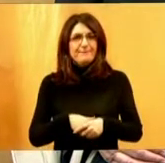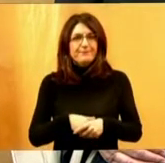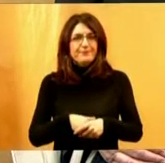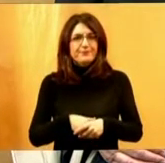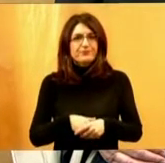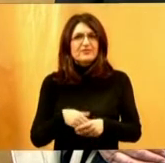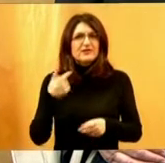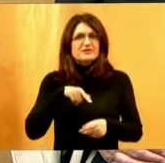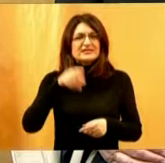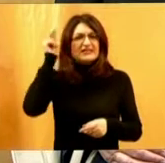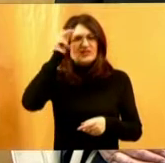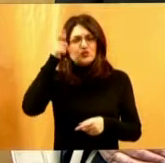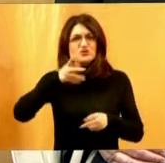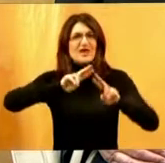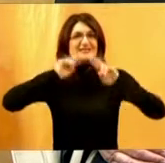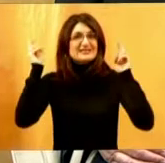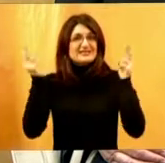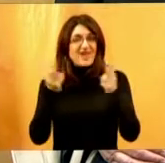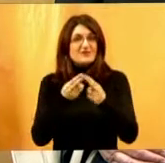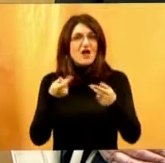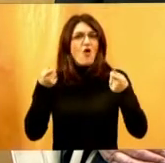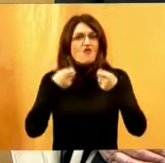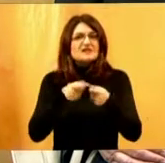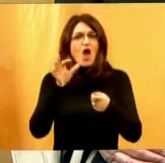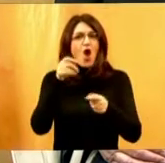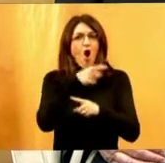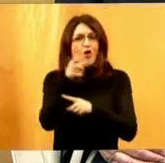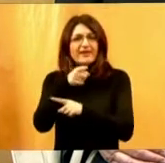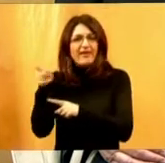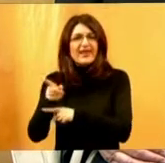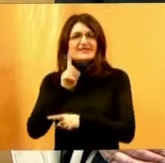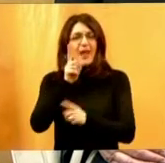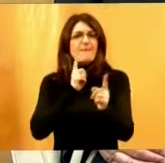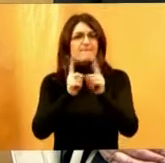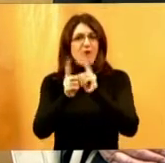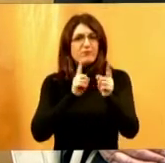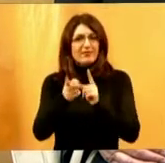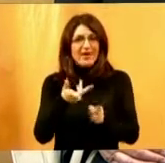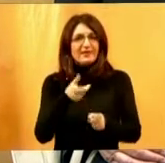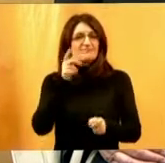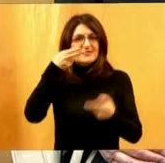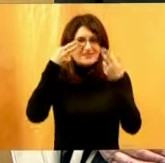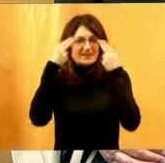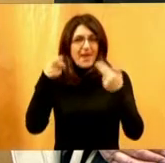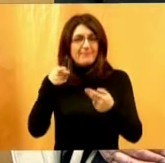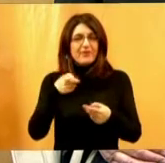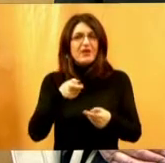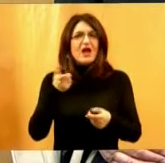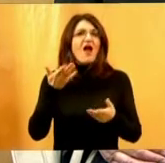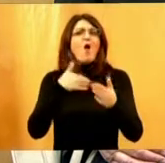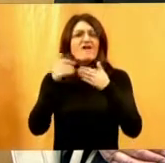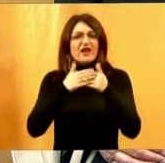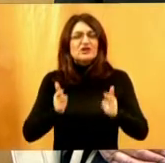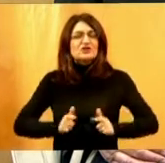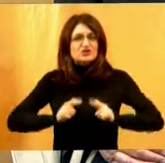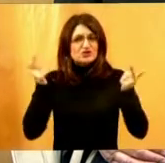iskustva svjetska, kada je riječ o orijentaciji i mobilitetu slijepih, ako ćemo govoriti o kvaliteti života,